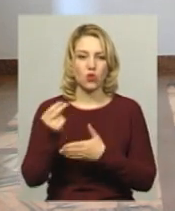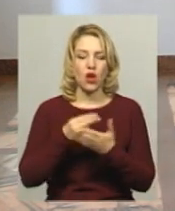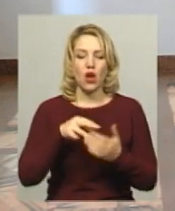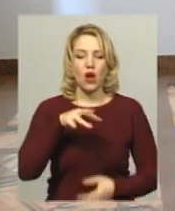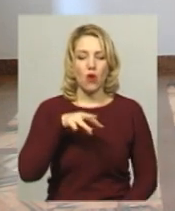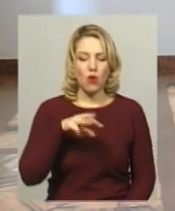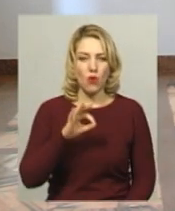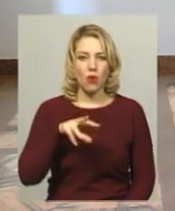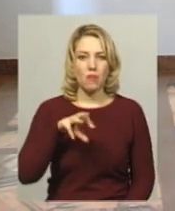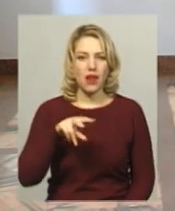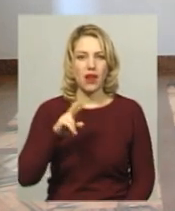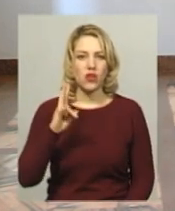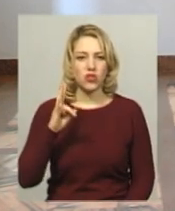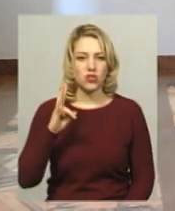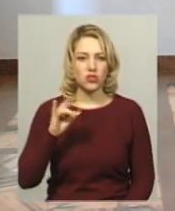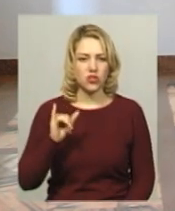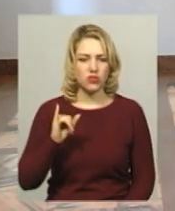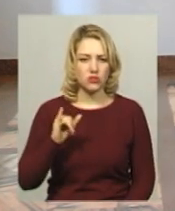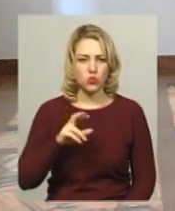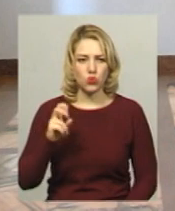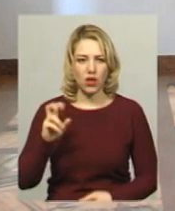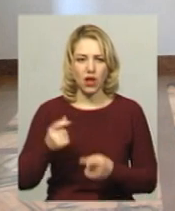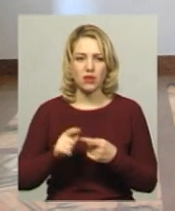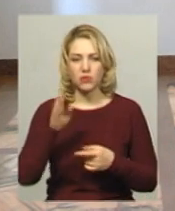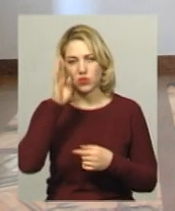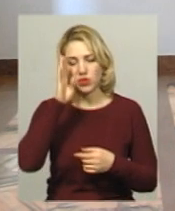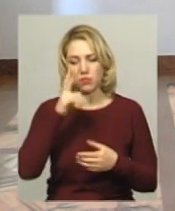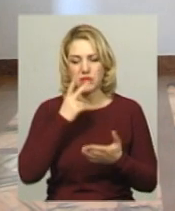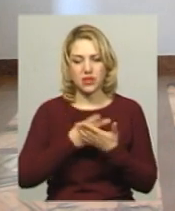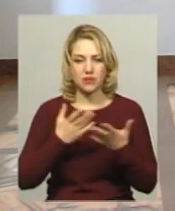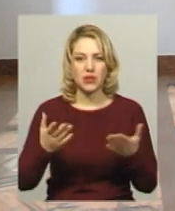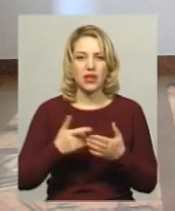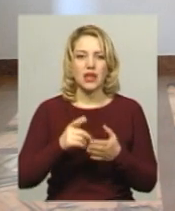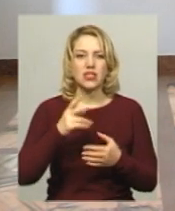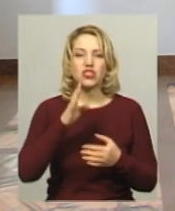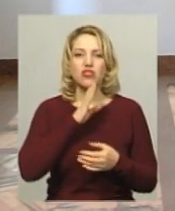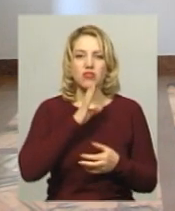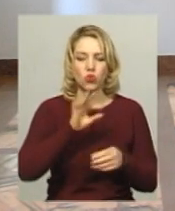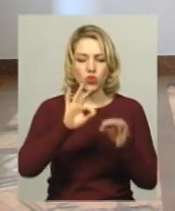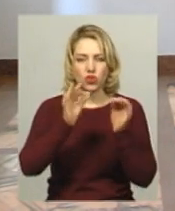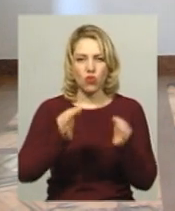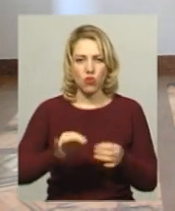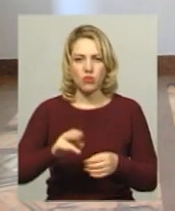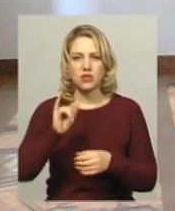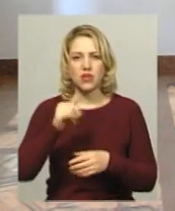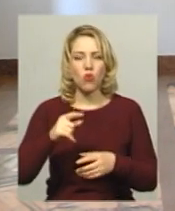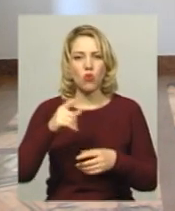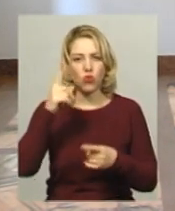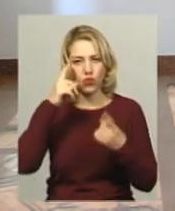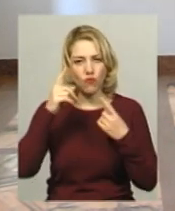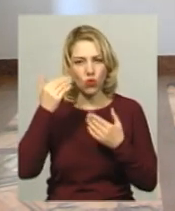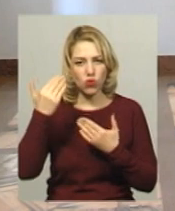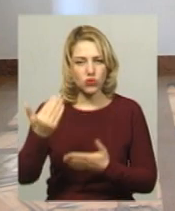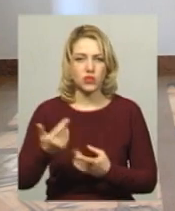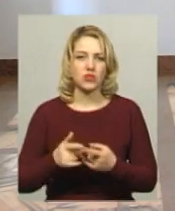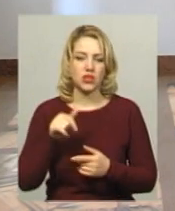До даного буклету увійшло 16 листівок, які презентують тематику жіночих образів у творчості художника. Серед